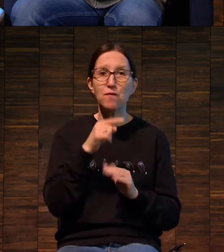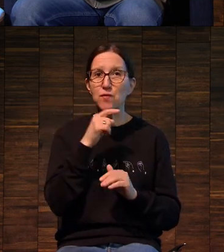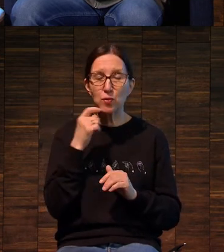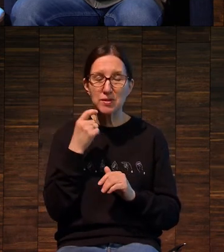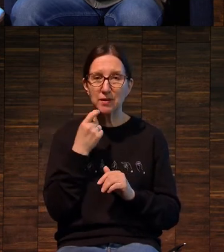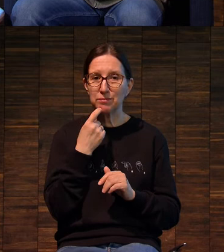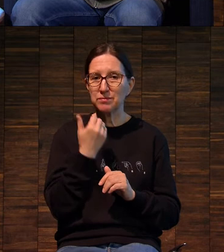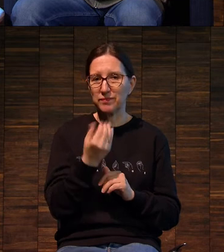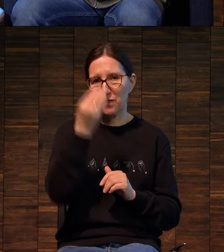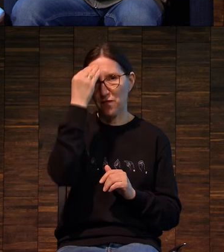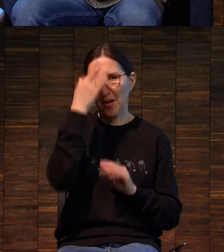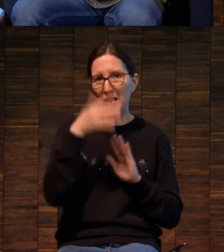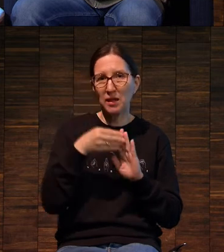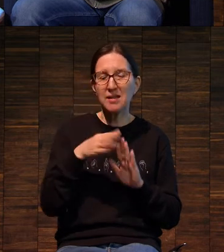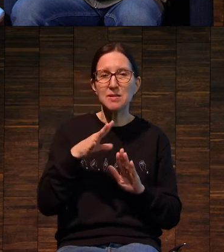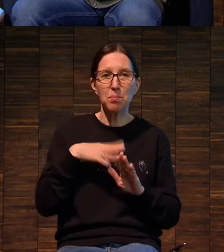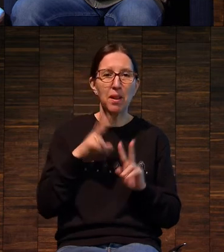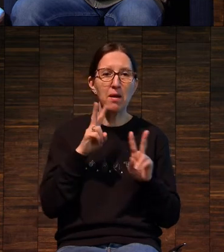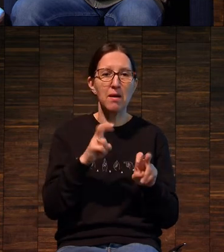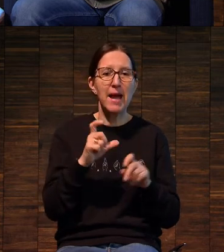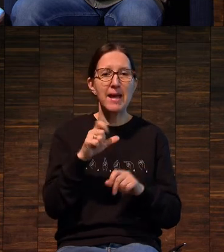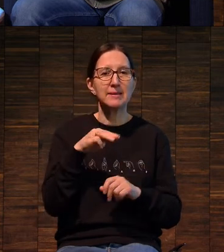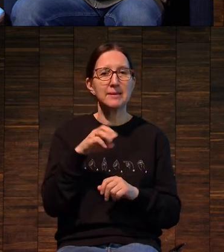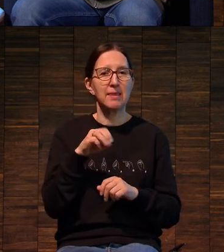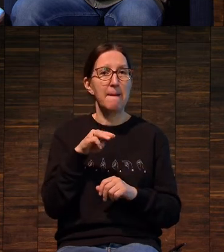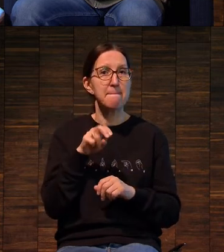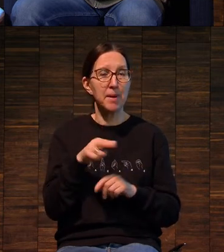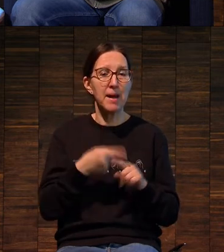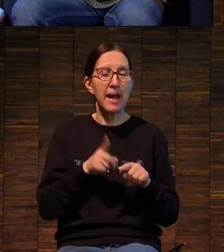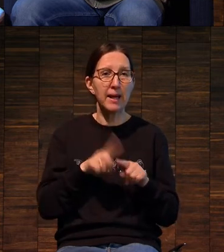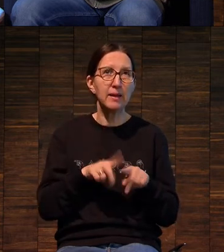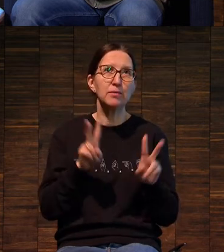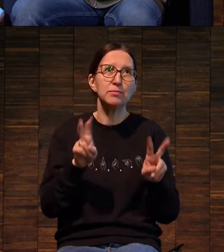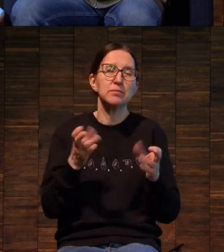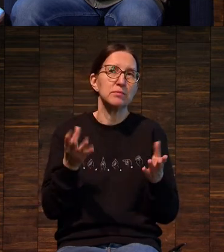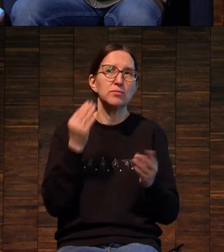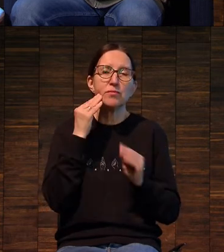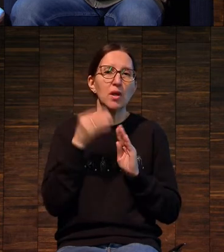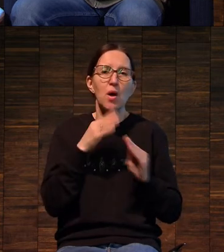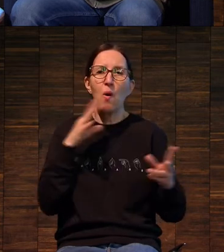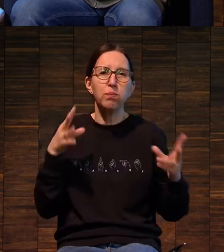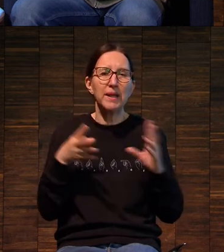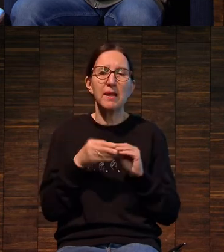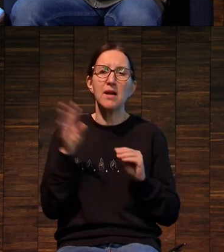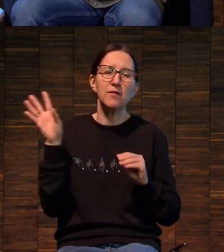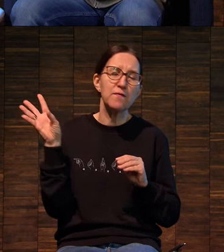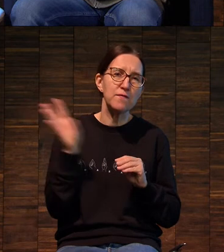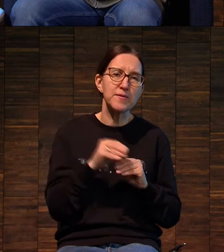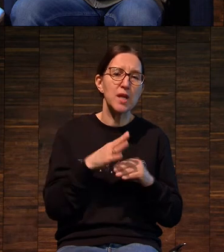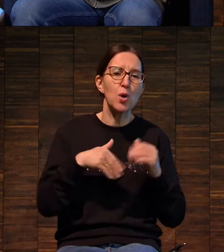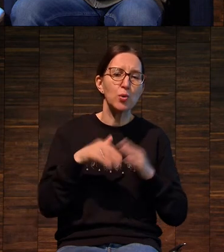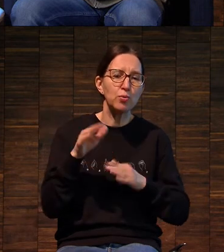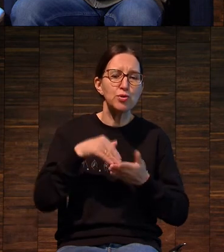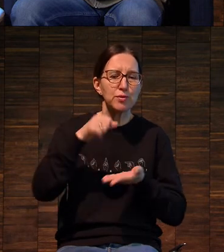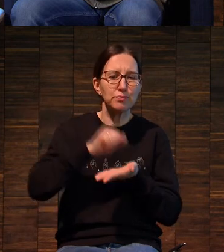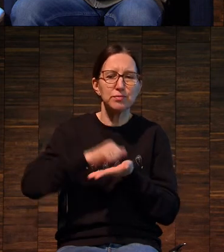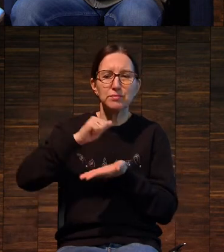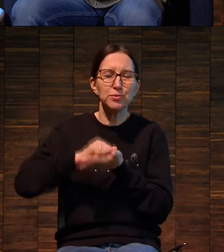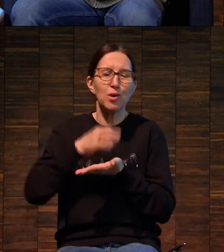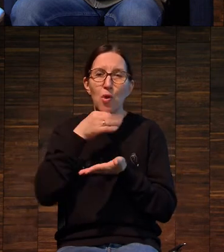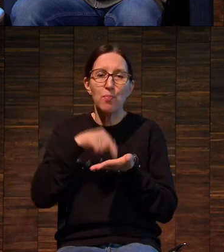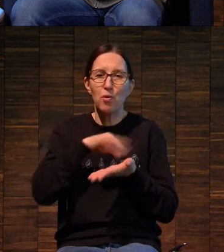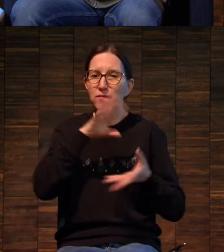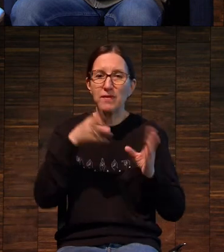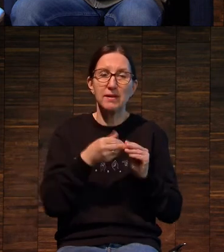коннотации было понятие «естампа», которое объединяло в себе все ручные виды печати.